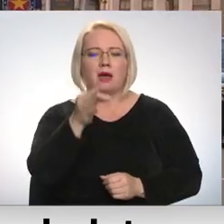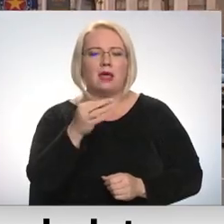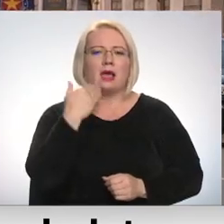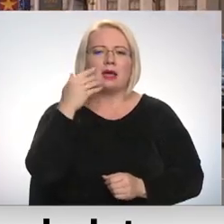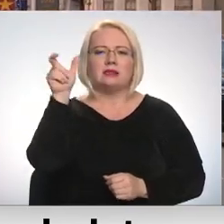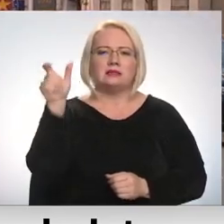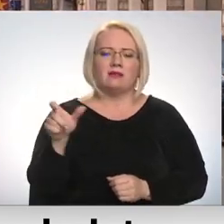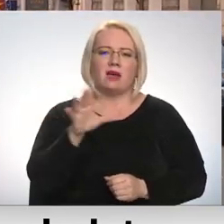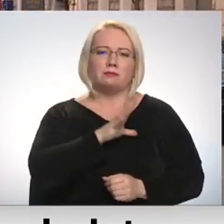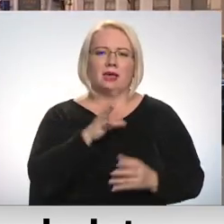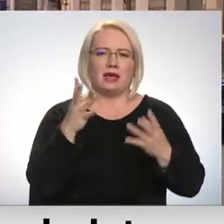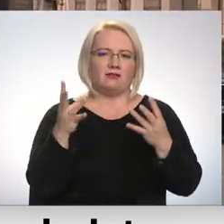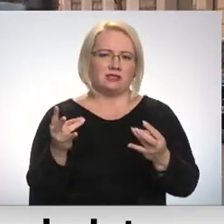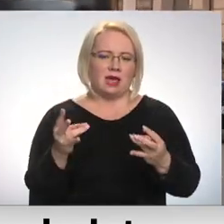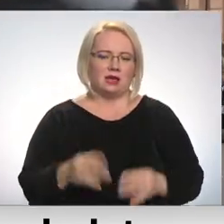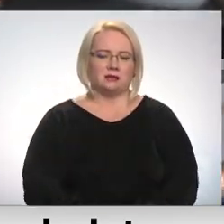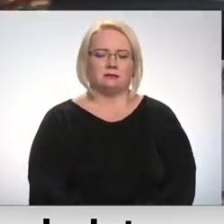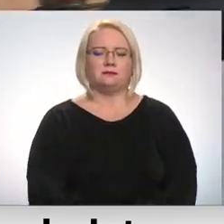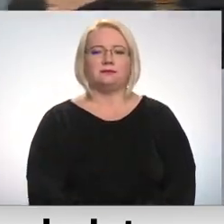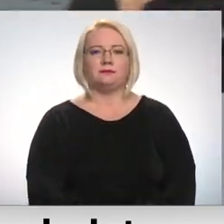cilvēks inficējies. Madara Līcīt, Latvijas televīzija.